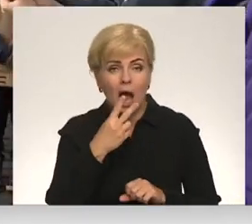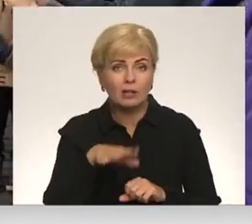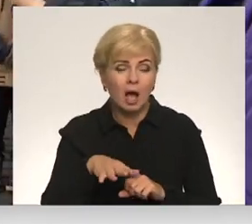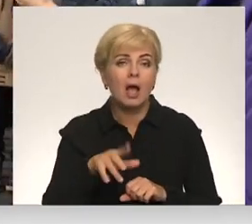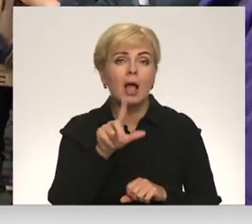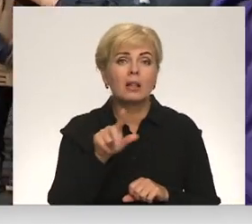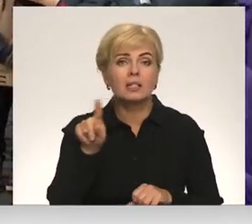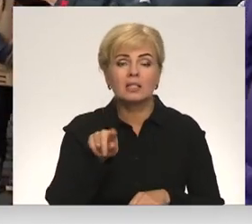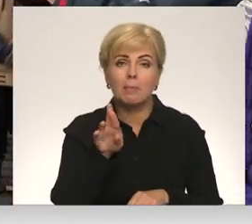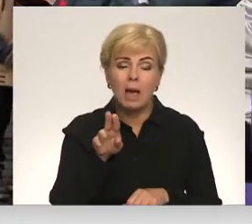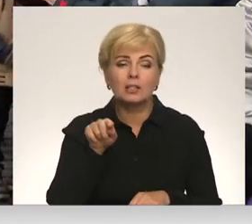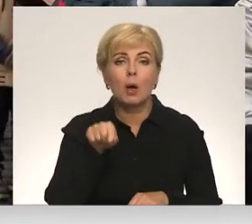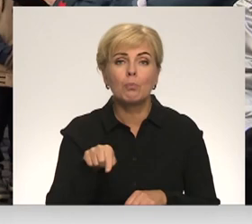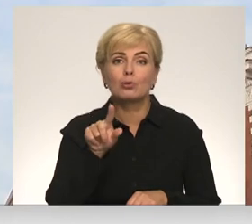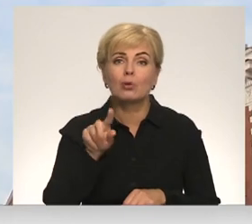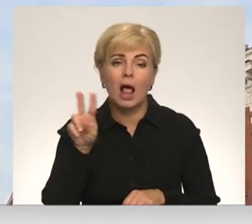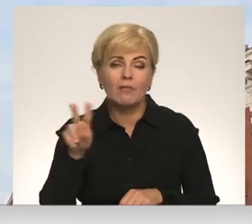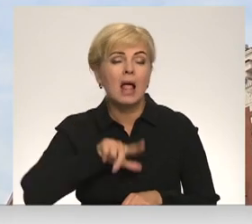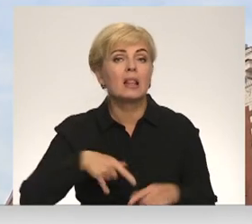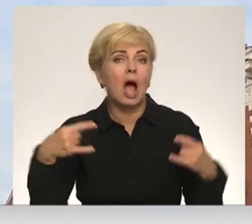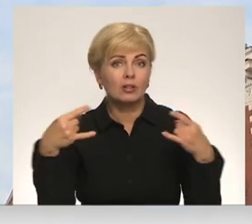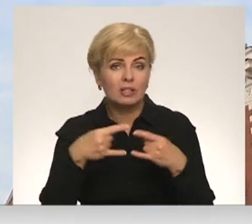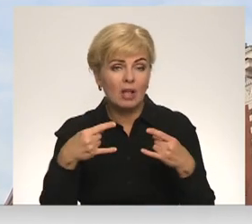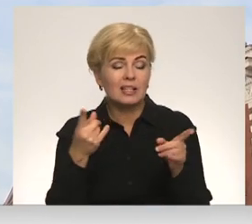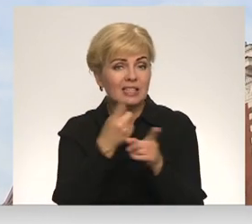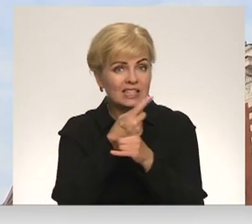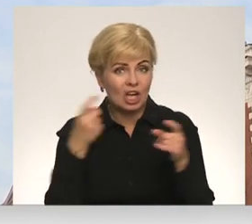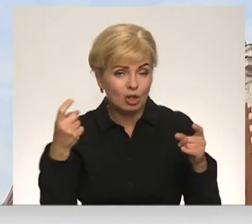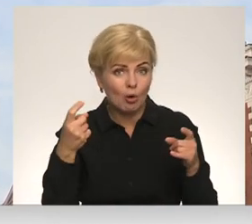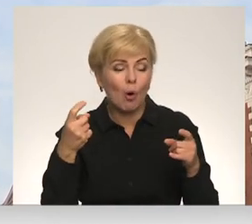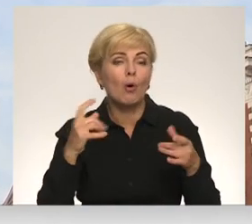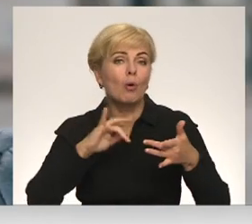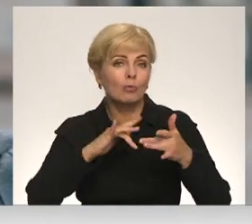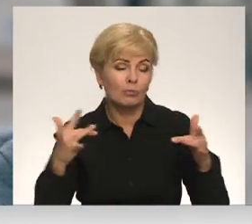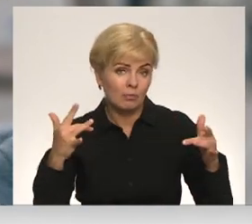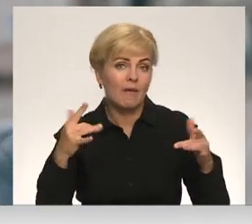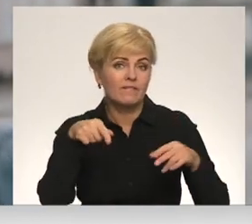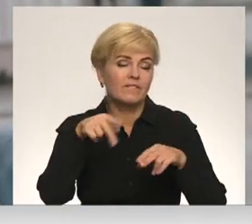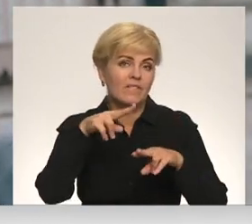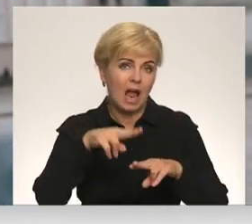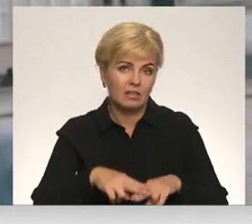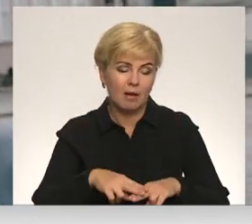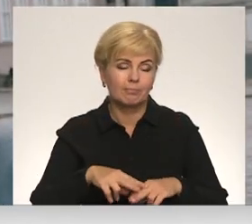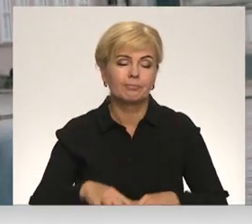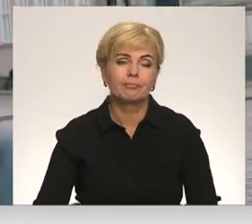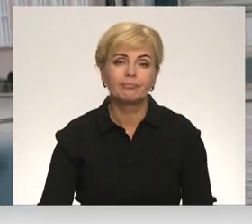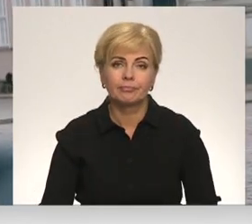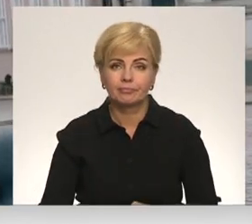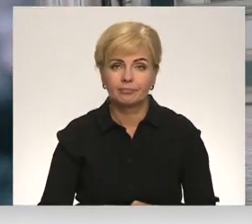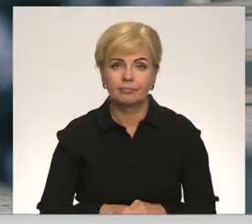mediju portālā lsm.lv un Latvijas televīzijas ziņu dienas tas sociālo tīklu kontos. Dāvids Fredenfels, Latvijas televīzija